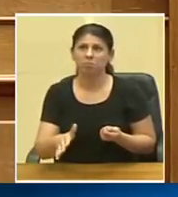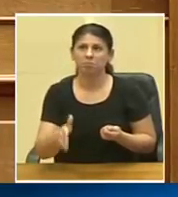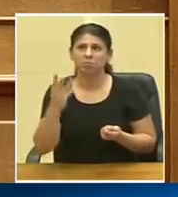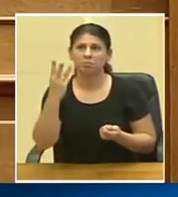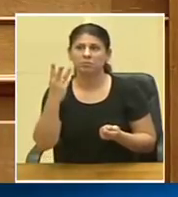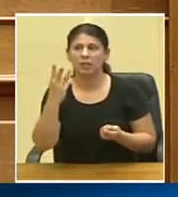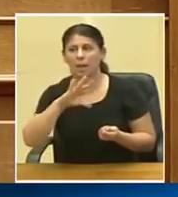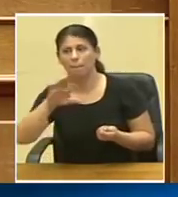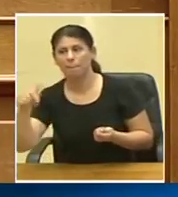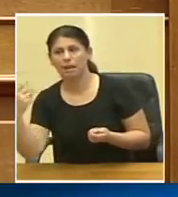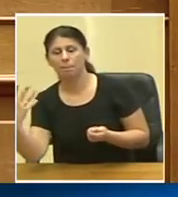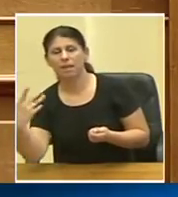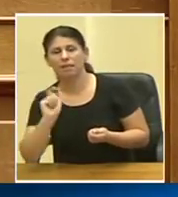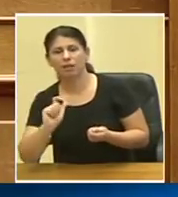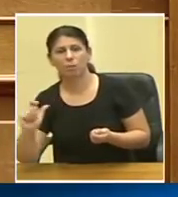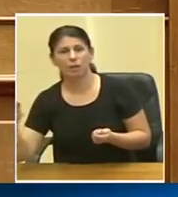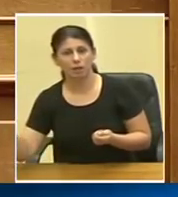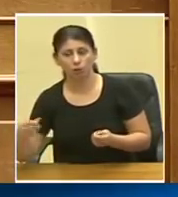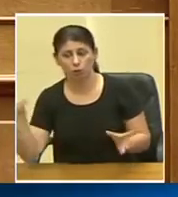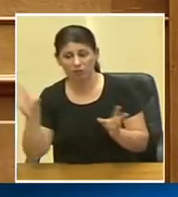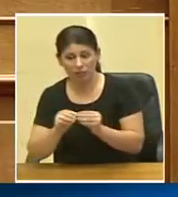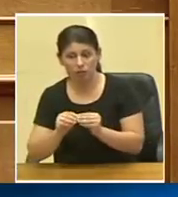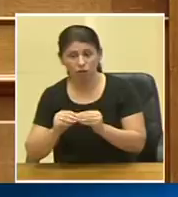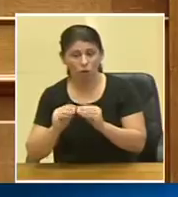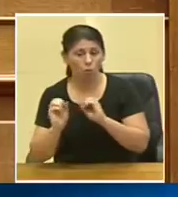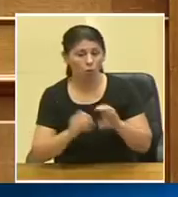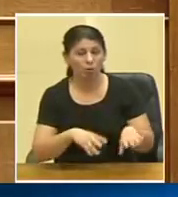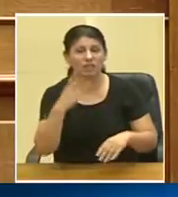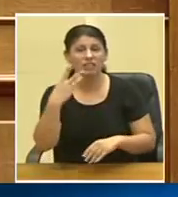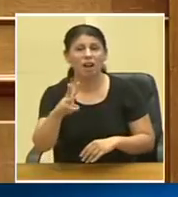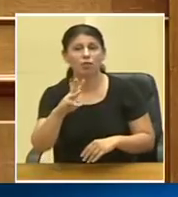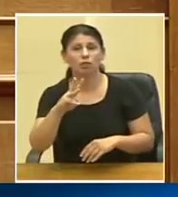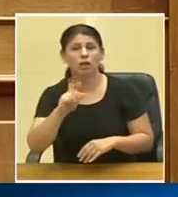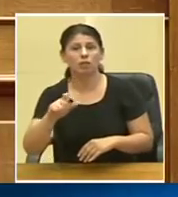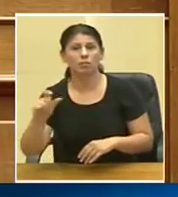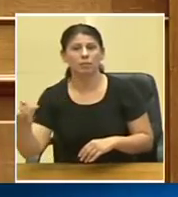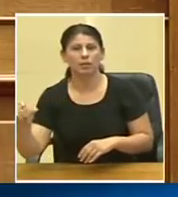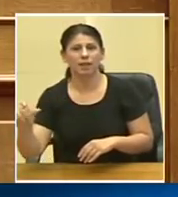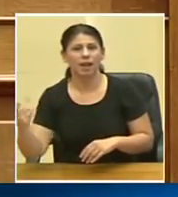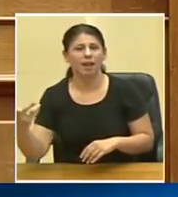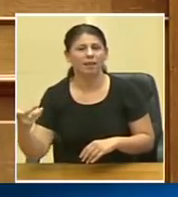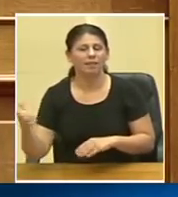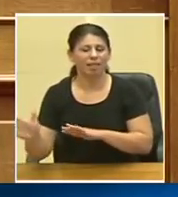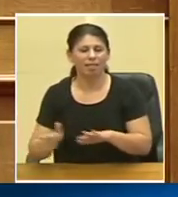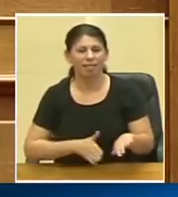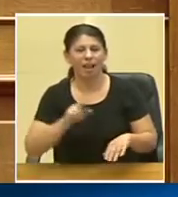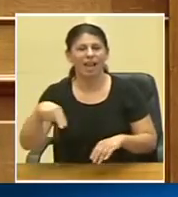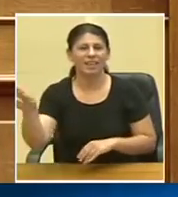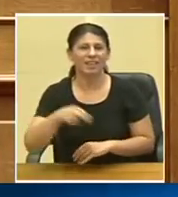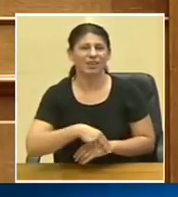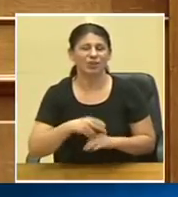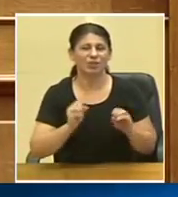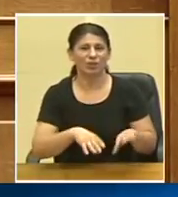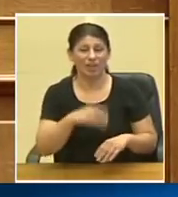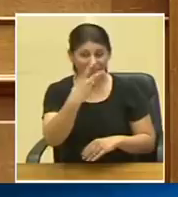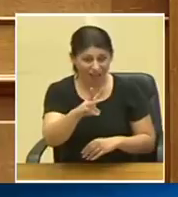τριών ως πέντε εκατομμυρίων ευρώ σε ένα σύνολο δωρεάς 300. Τι πέρασε έξω όμως, ακυρώνει τη δωρεά, για